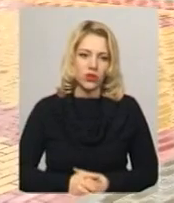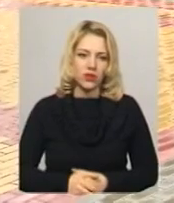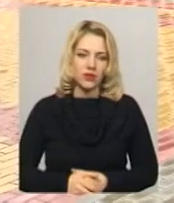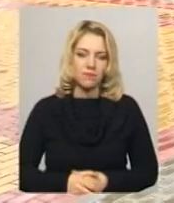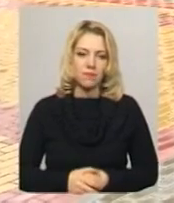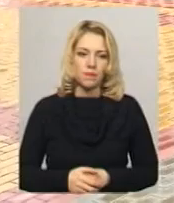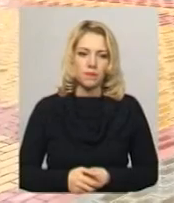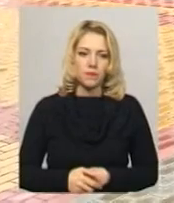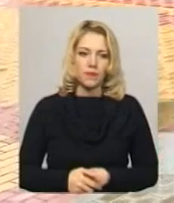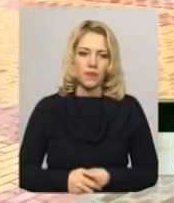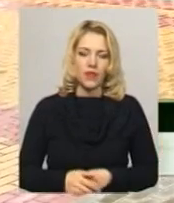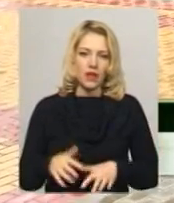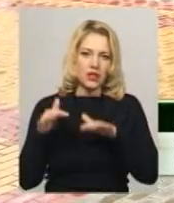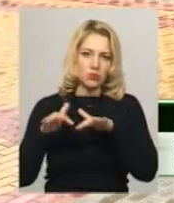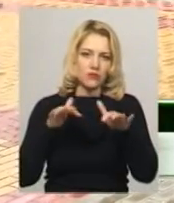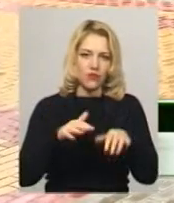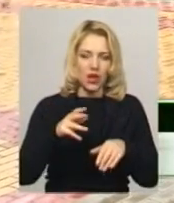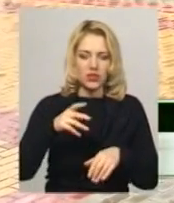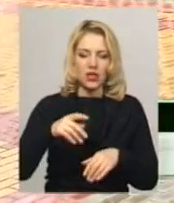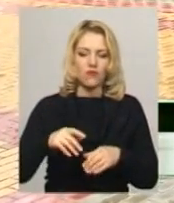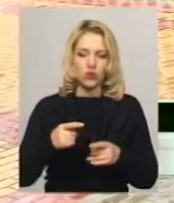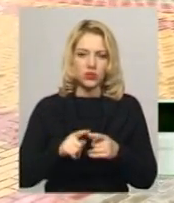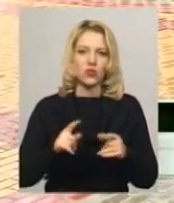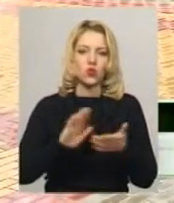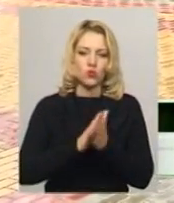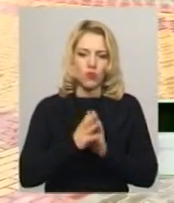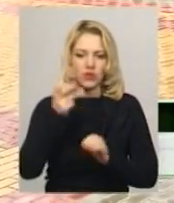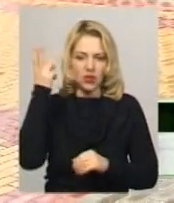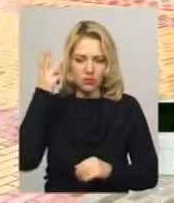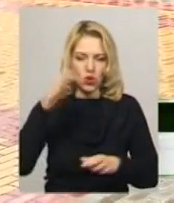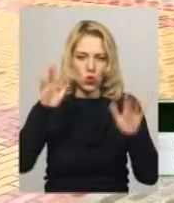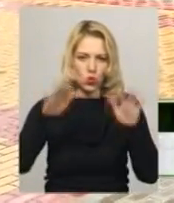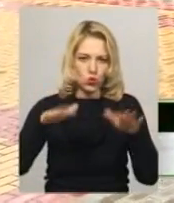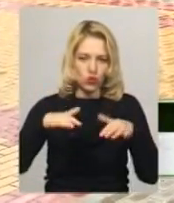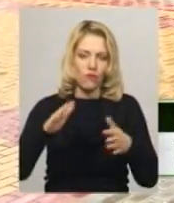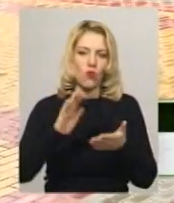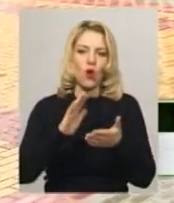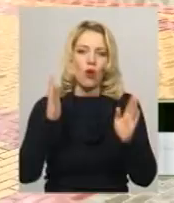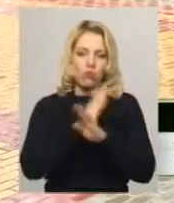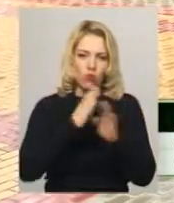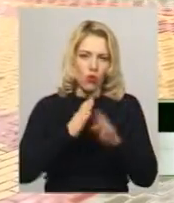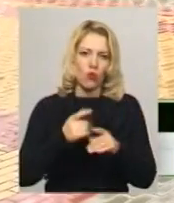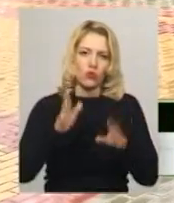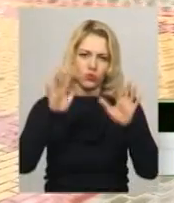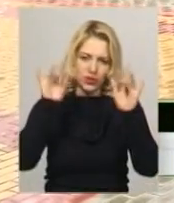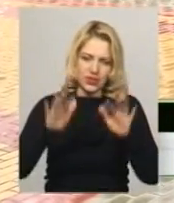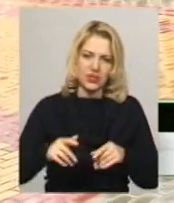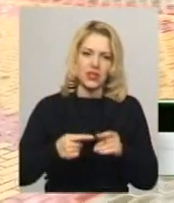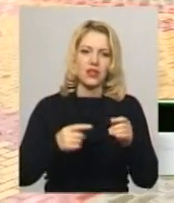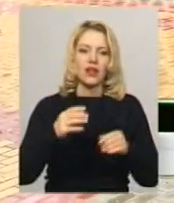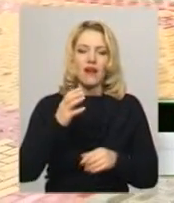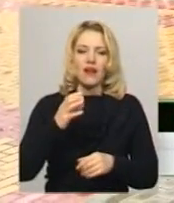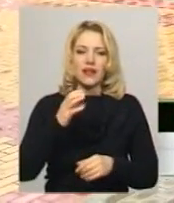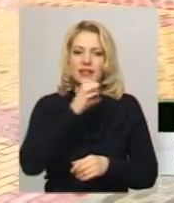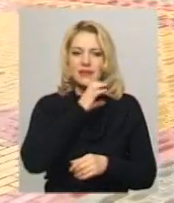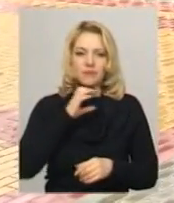Малорухомий атмосферний фронт зумовить на Хмельниччині дощову погоду, вночі можливий мокрий сніг, вітер північно-східний 7-12 метрів за